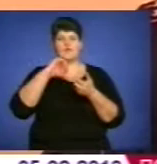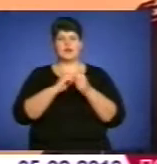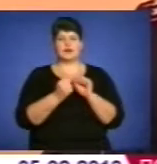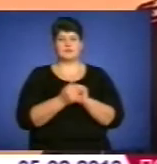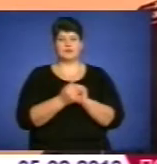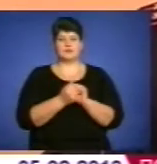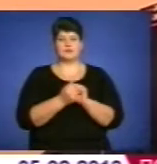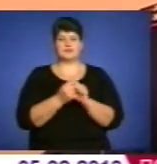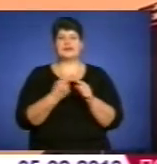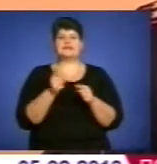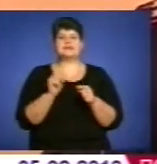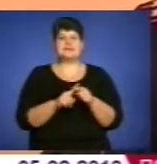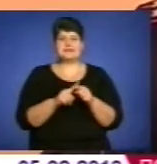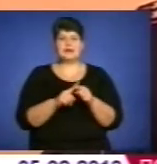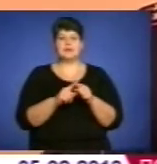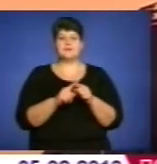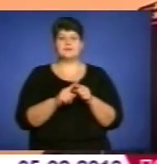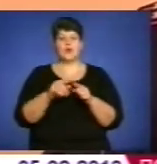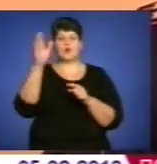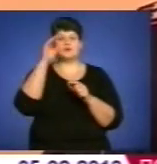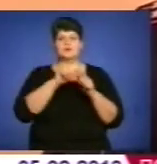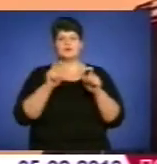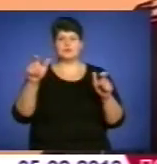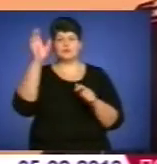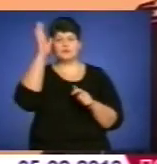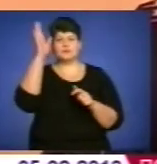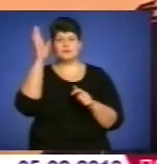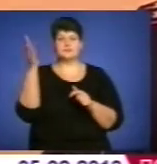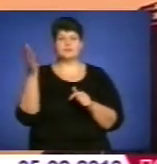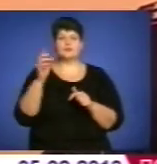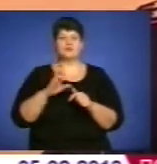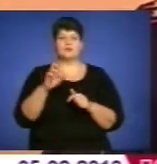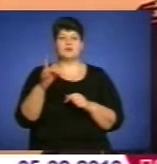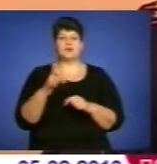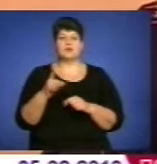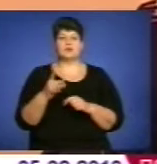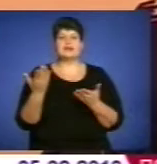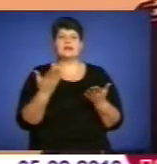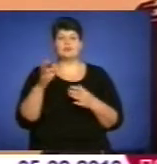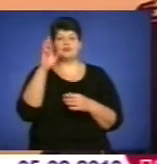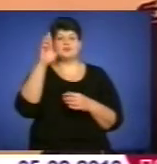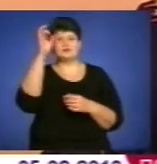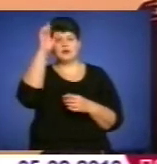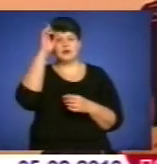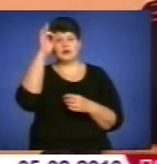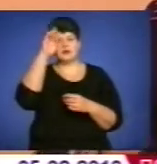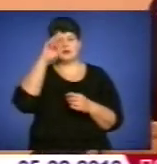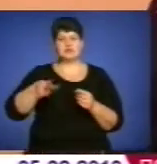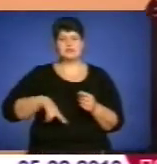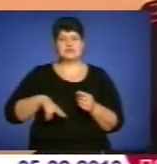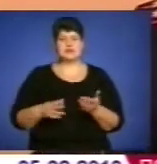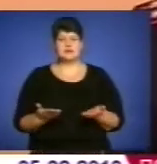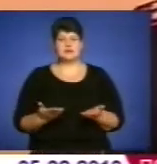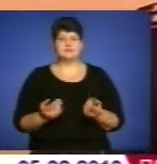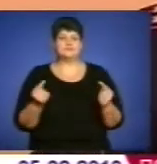освіти, які розташовані на території Борщівського району, яким Борщівська райдержадміністрація, відповідно,